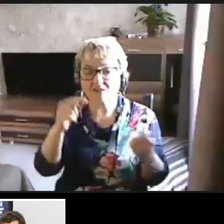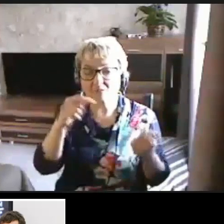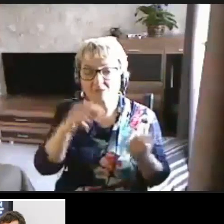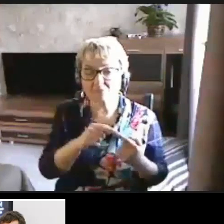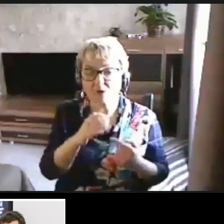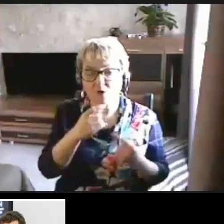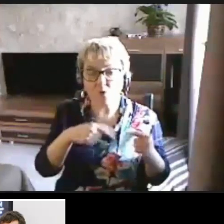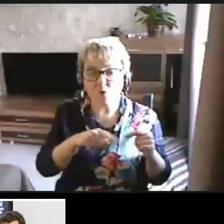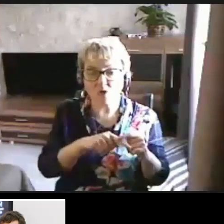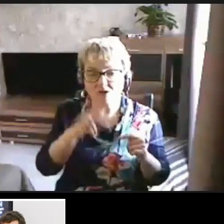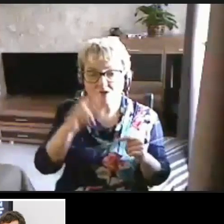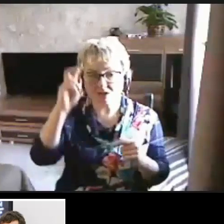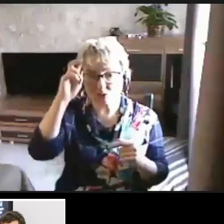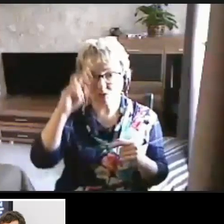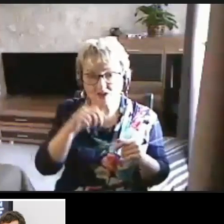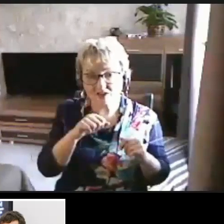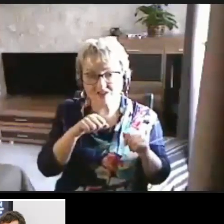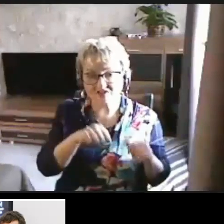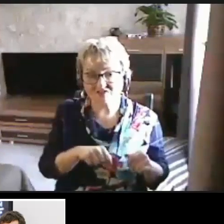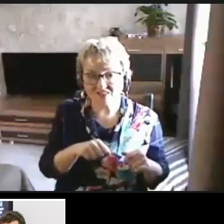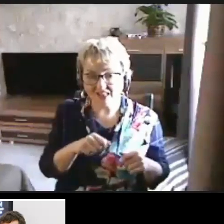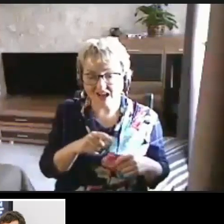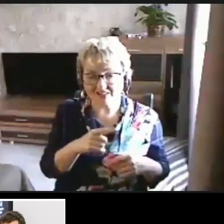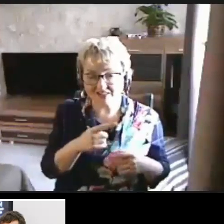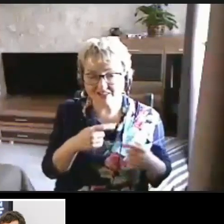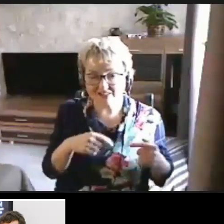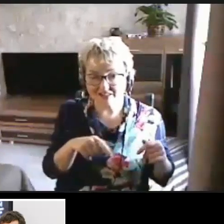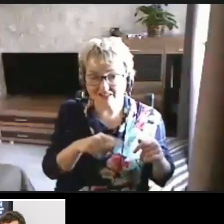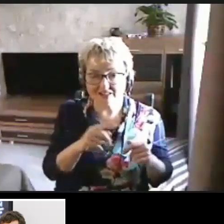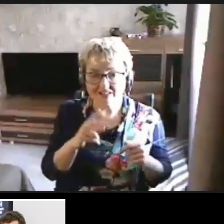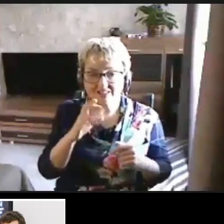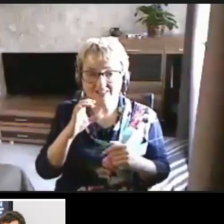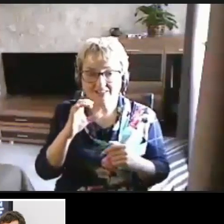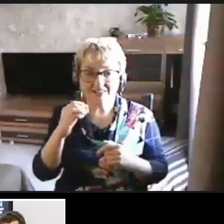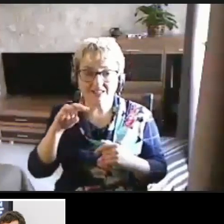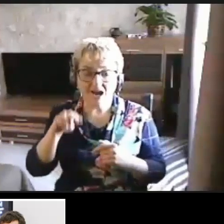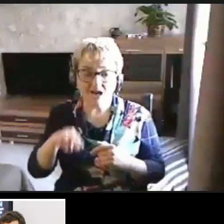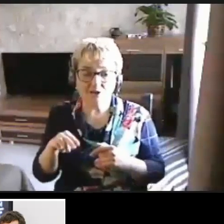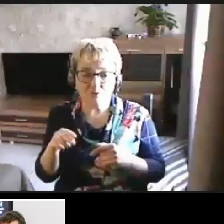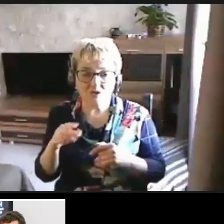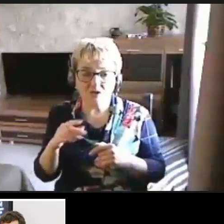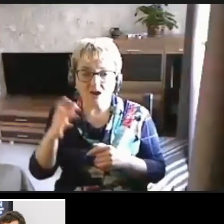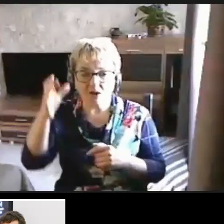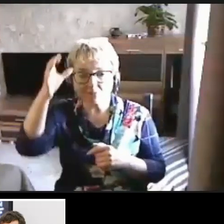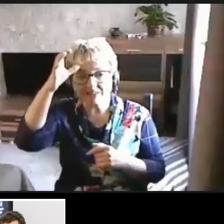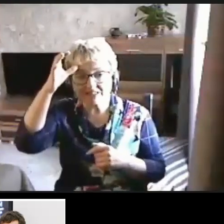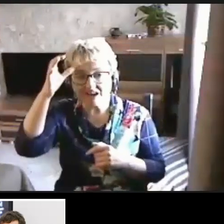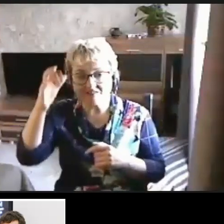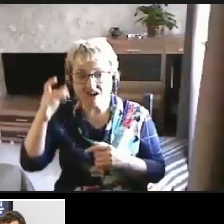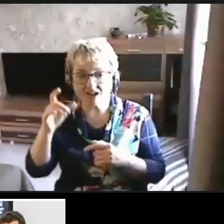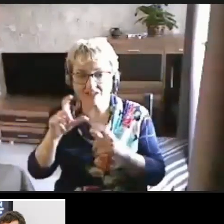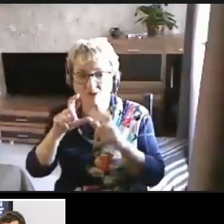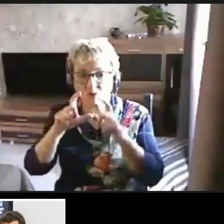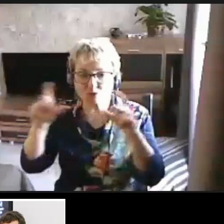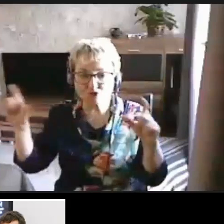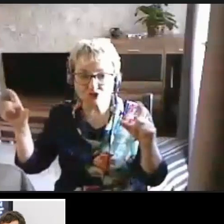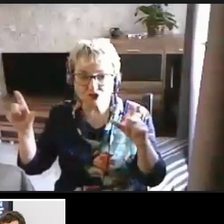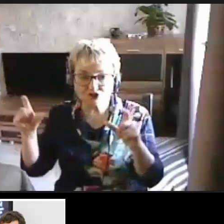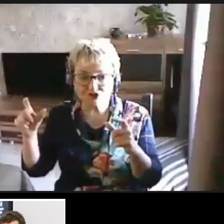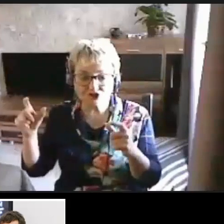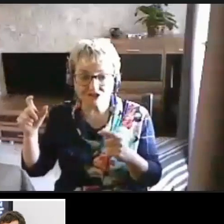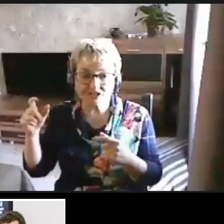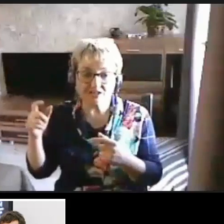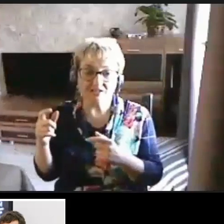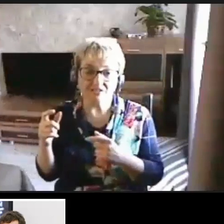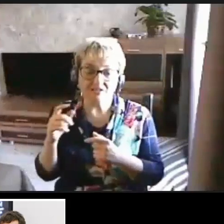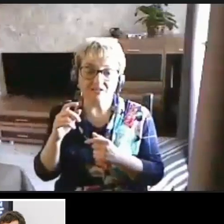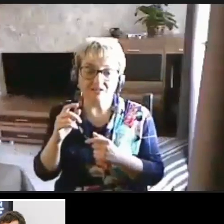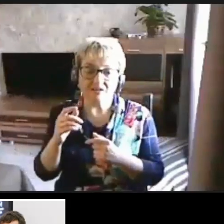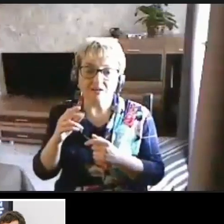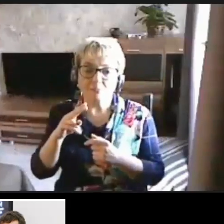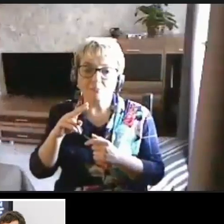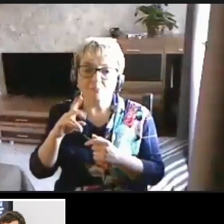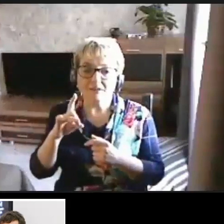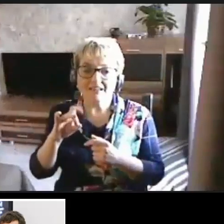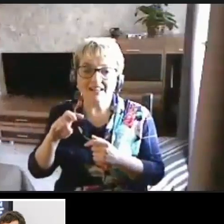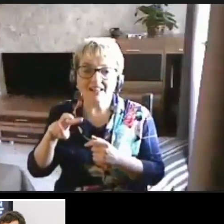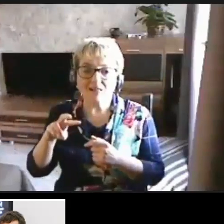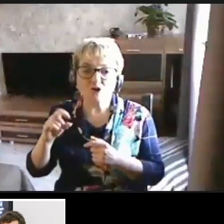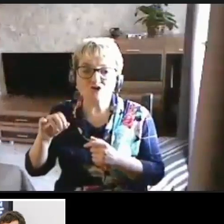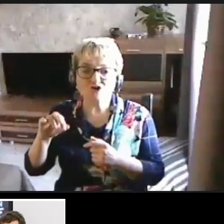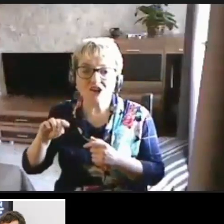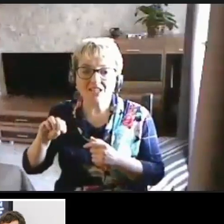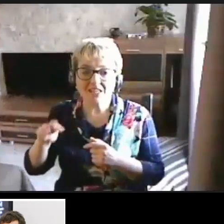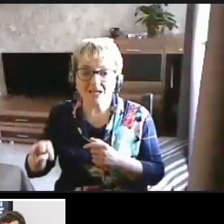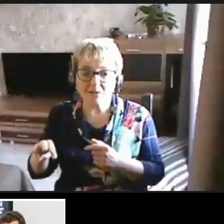органов государственной власти, к сайтам образовательных учреждений, к приложениям